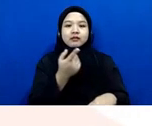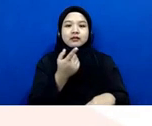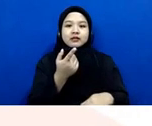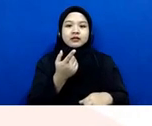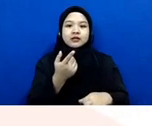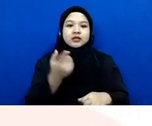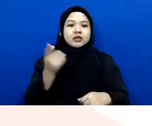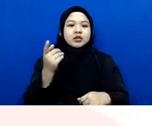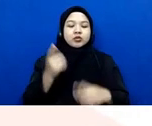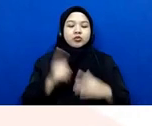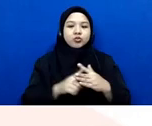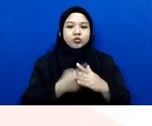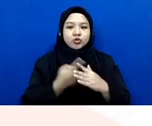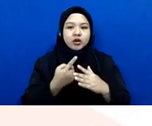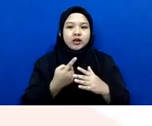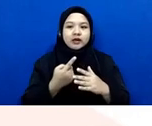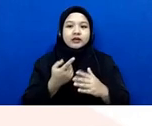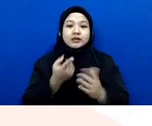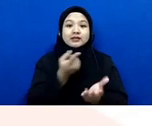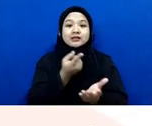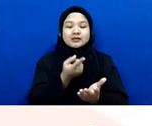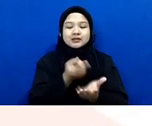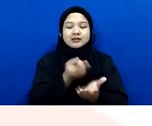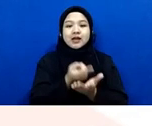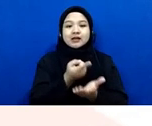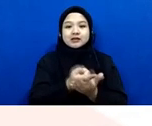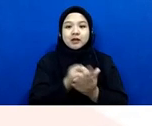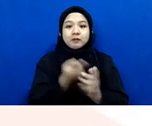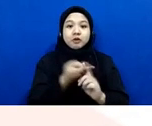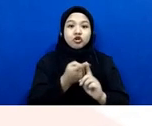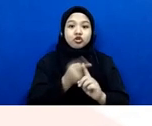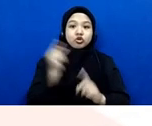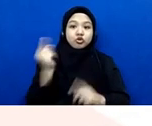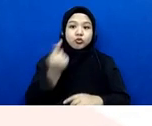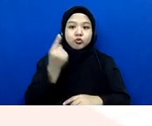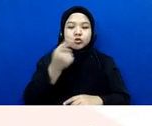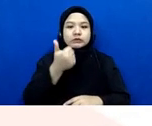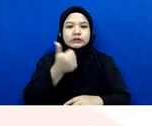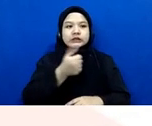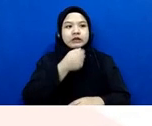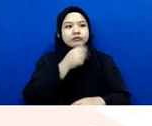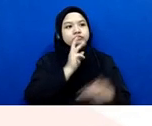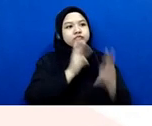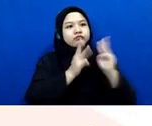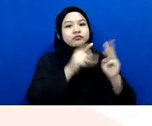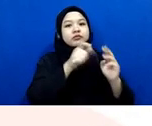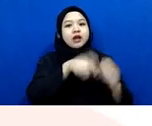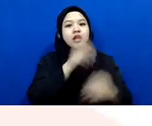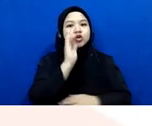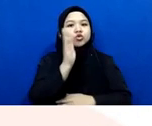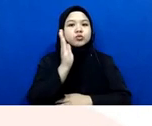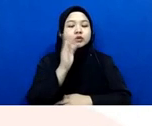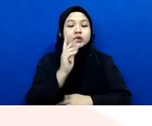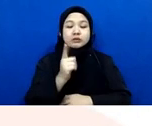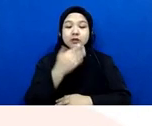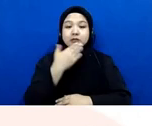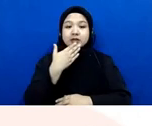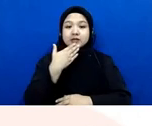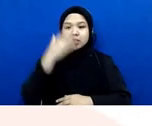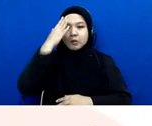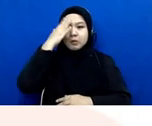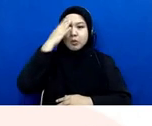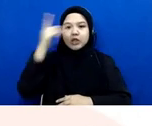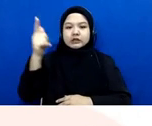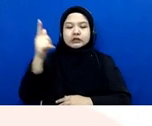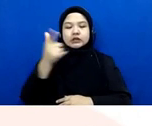mulailah jaksa penuntutan umum relevan sebagai narasumber karena biasanya dari pihak kepolisian itu akan